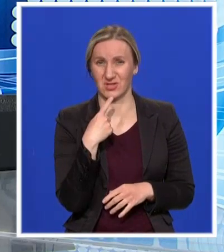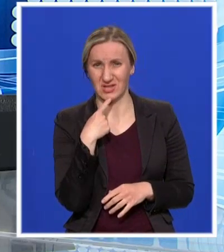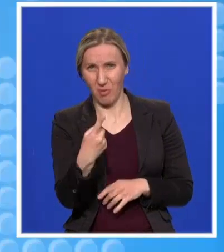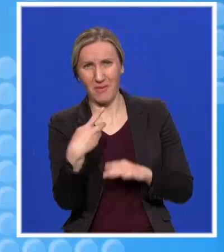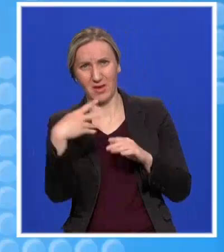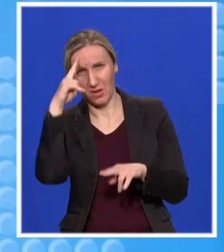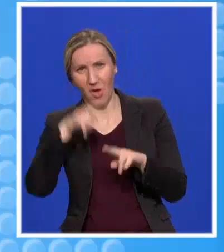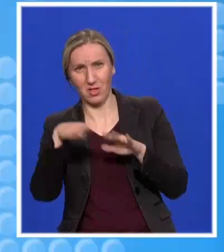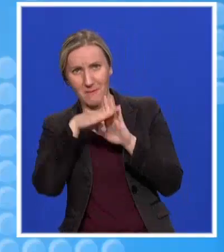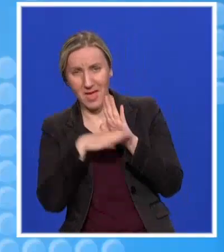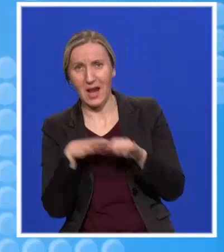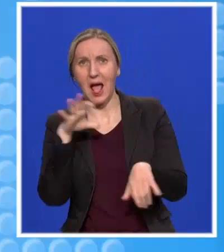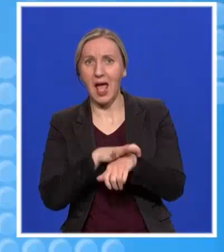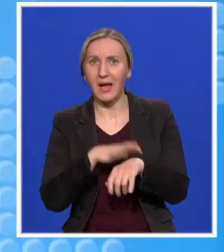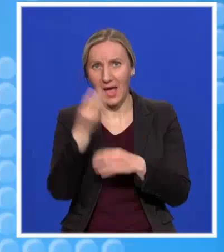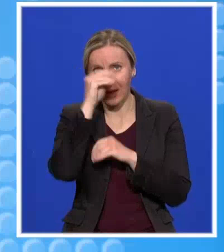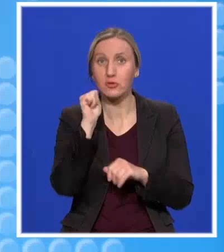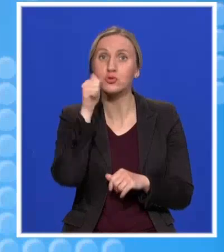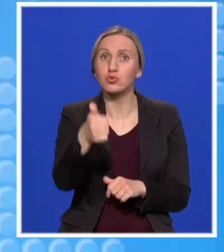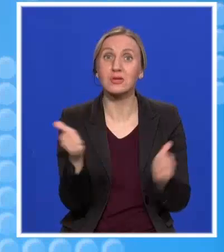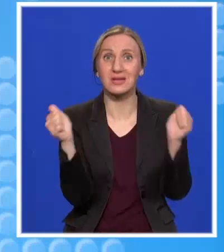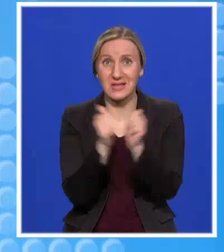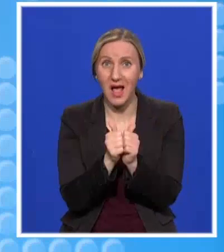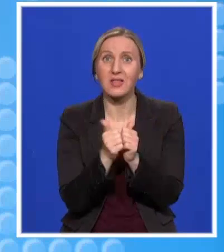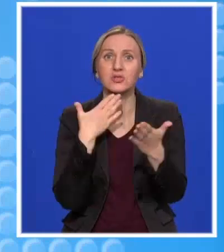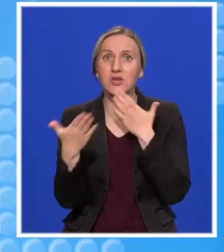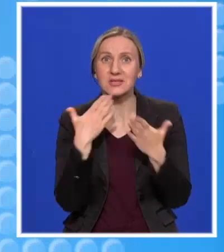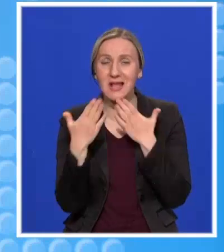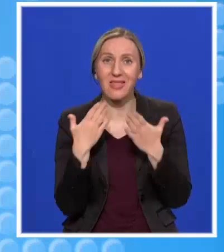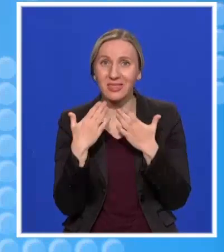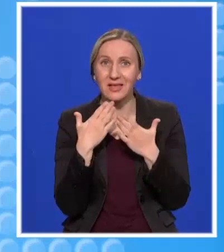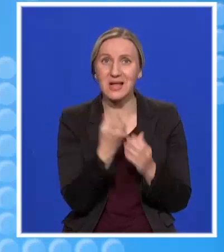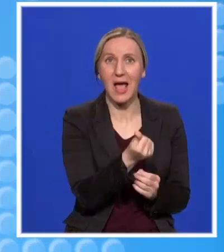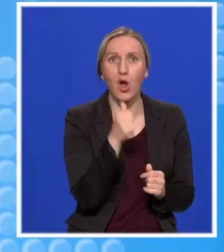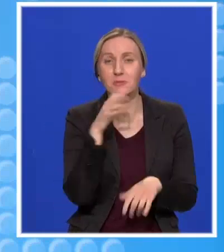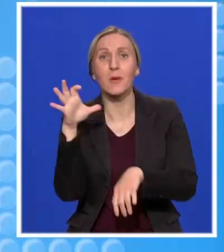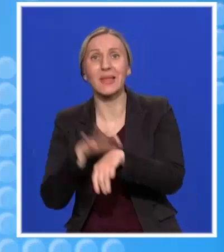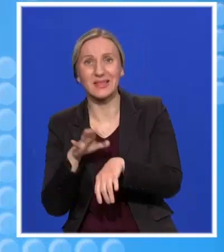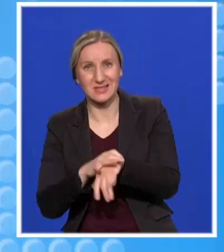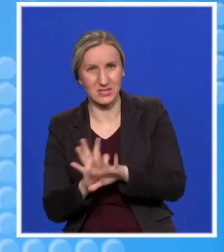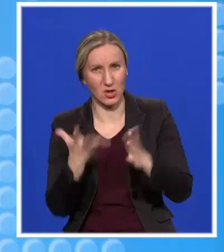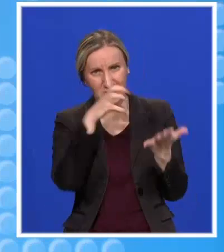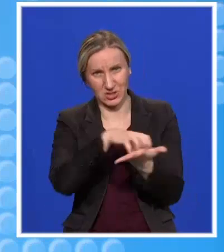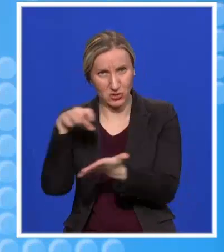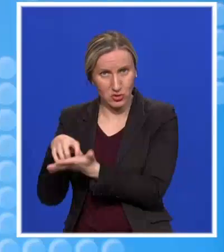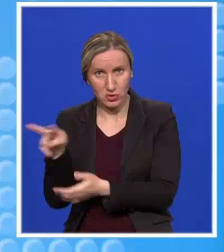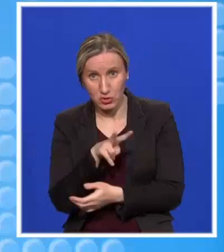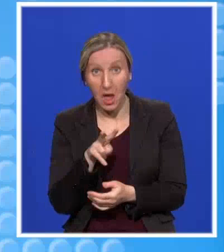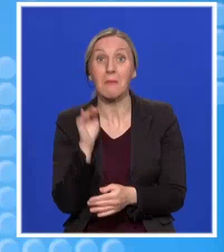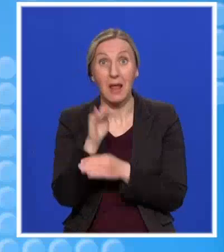danas lekare koji najavljuju sutra zajedničku sednicu oba krizna štaba i najavljuju nove mere koje možemo da